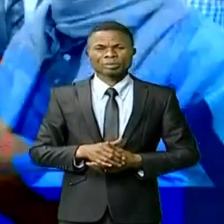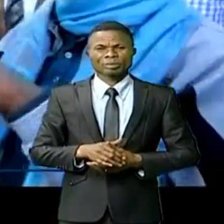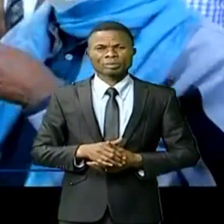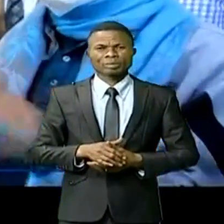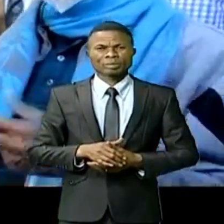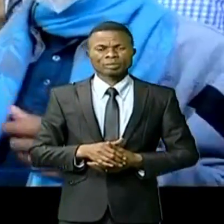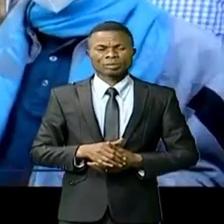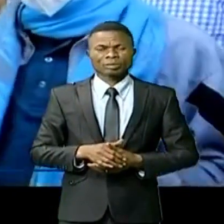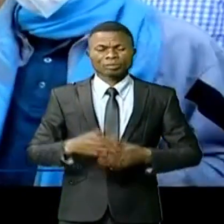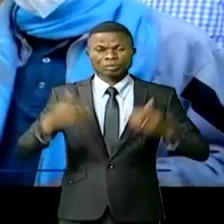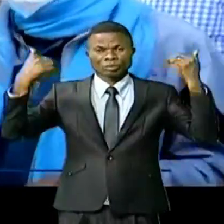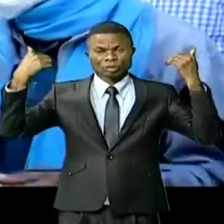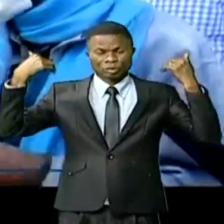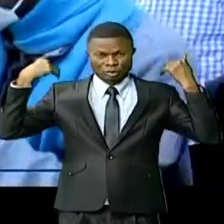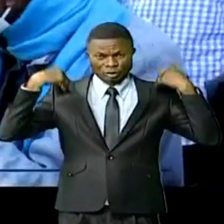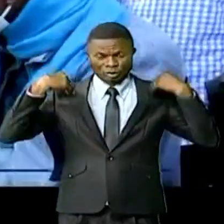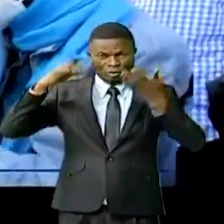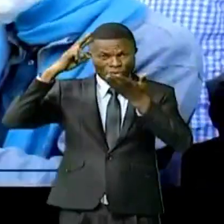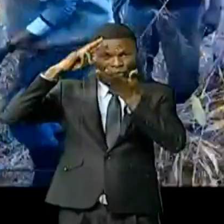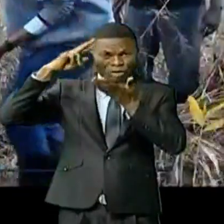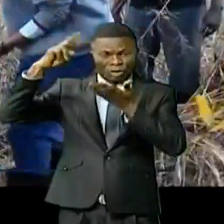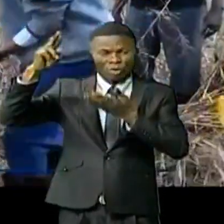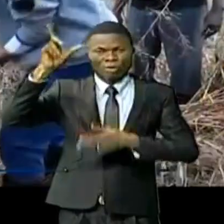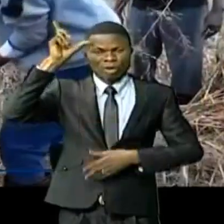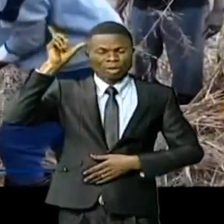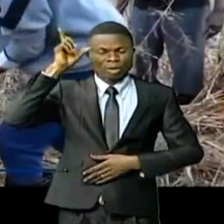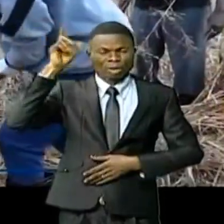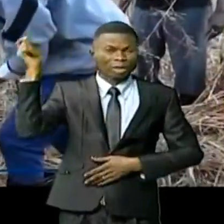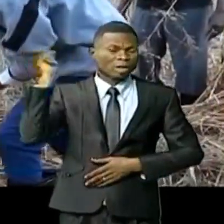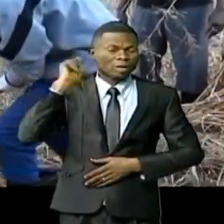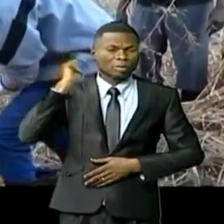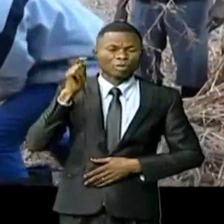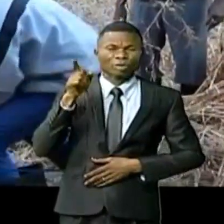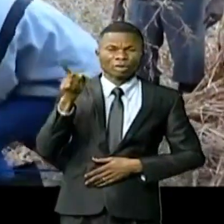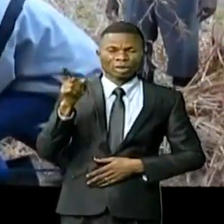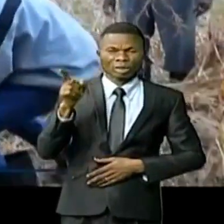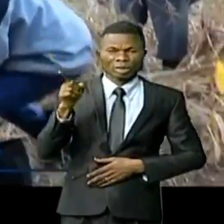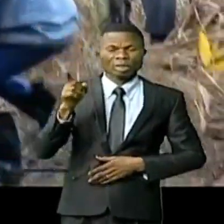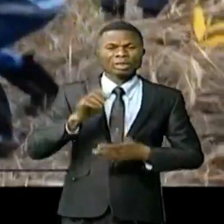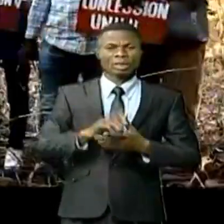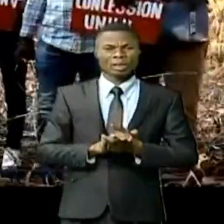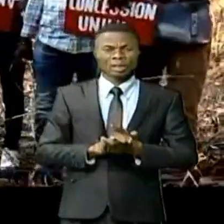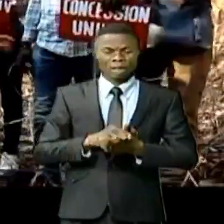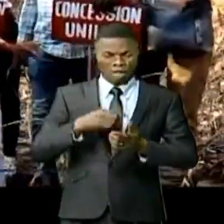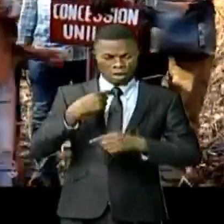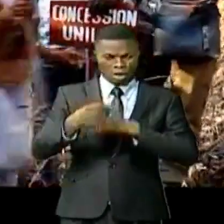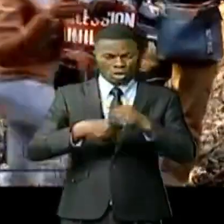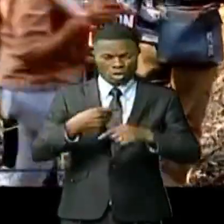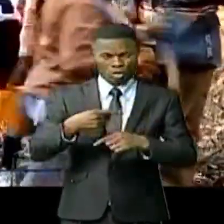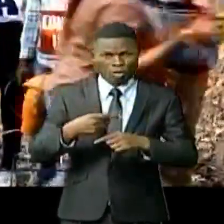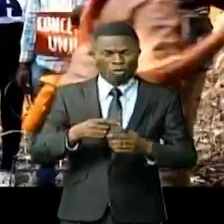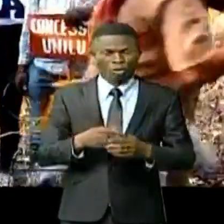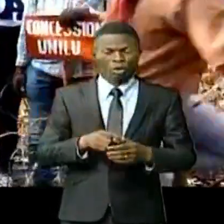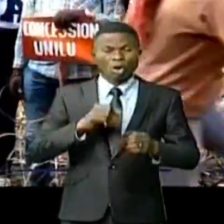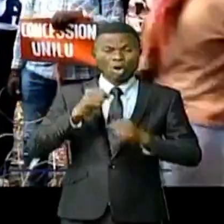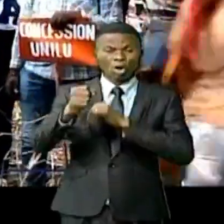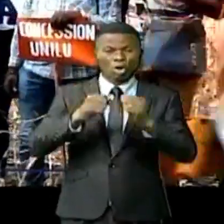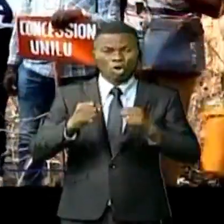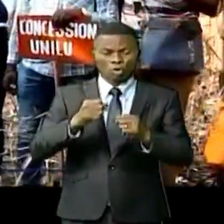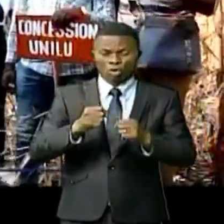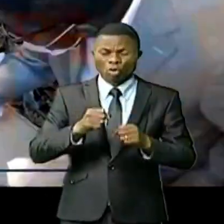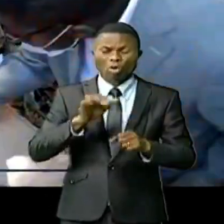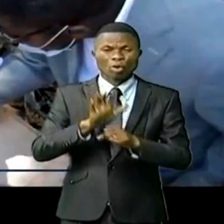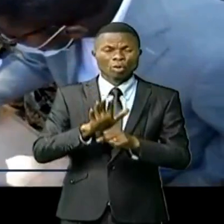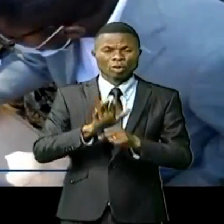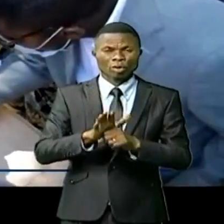Le recteur de l'université de Lubumbashi, le professeur Gilbert Kishiba Fitoula, s'est lancé de plein pied dans une lutte sans aménagement